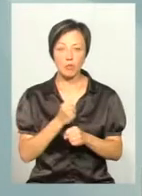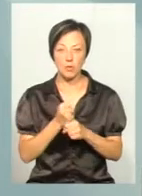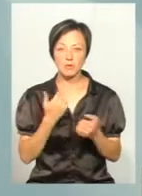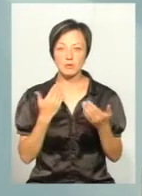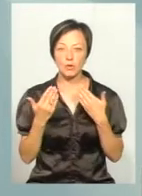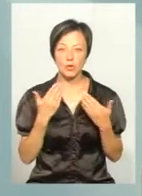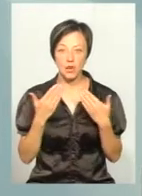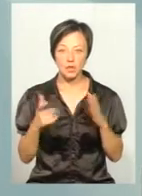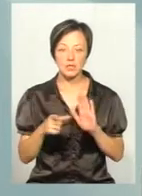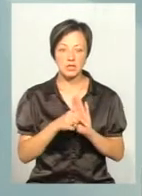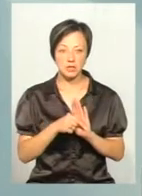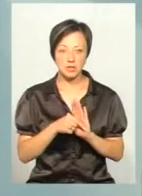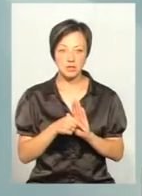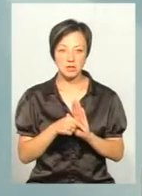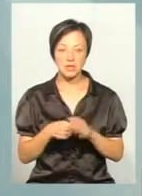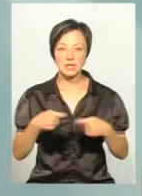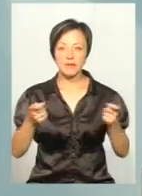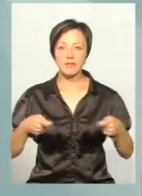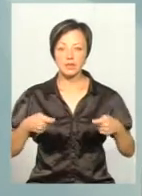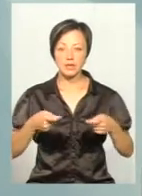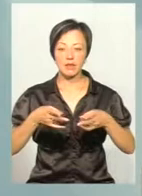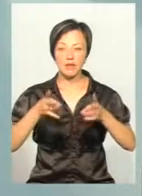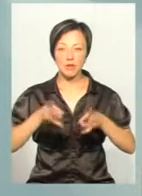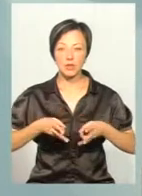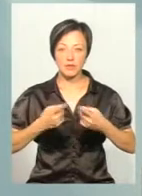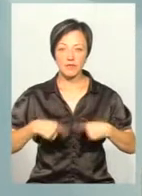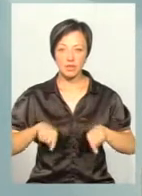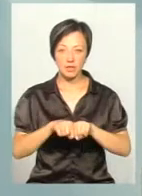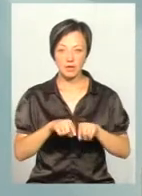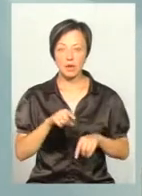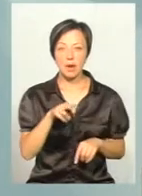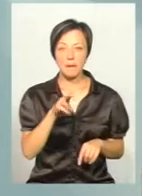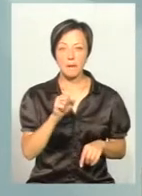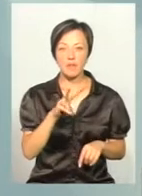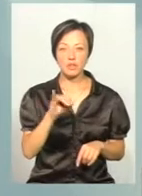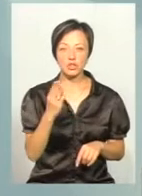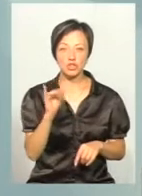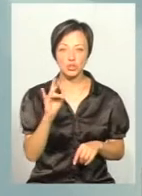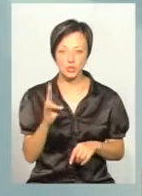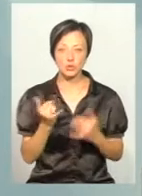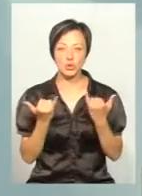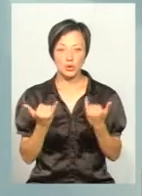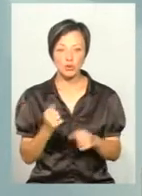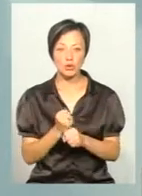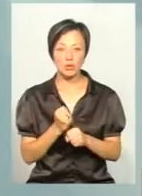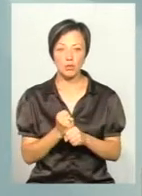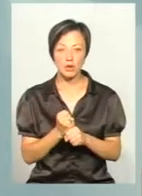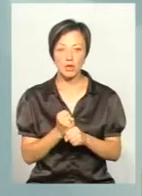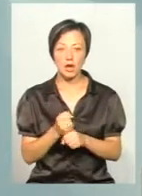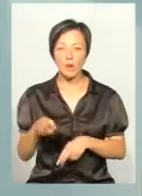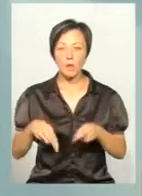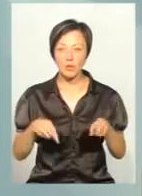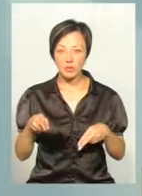спілкувалася з завідувачою травматологічним відділенням Юрією Івановичем Павлішином. Вони сьогодні роблять оперування